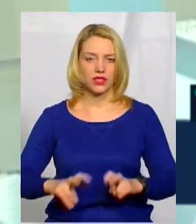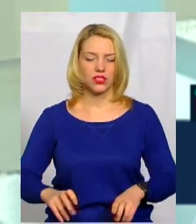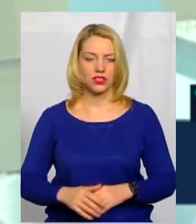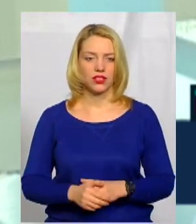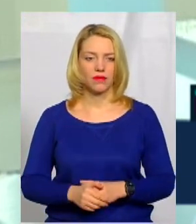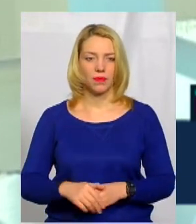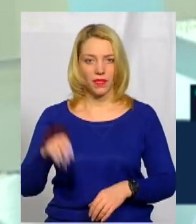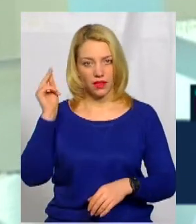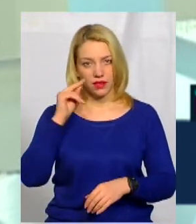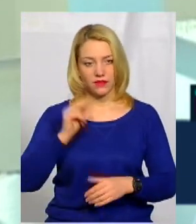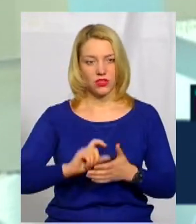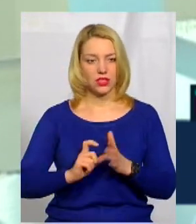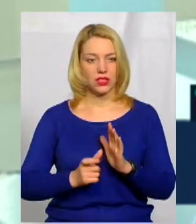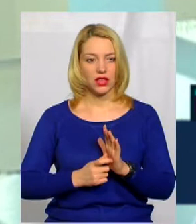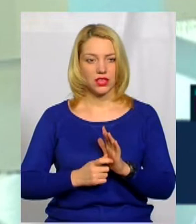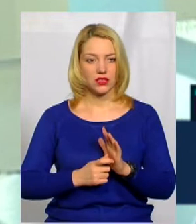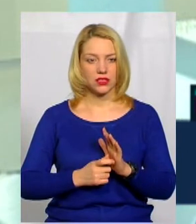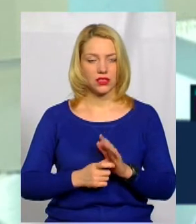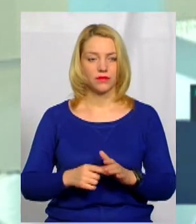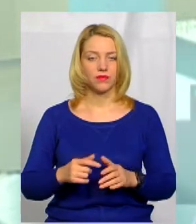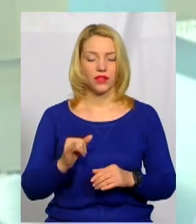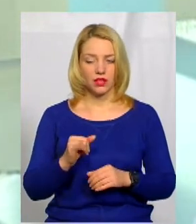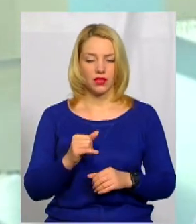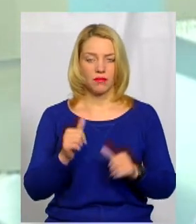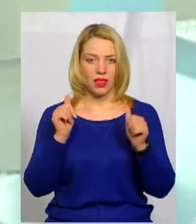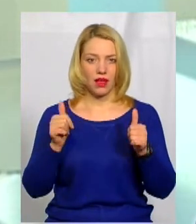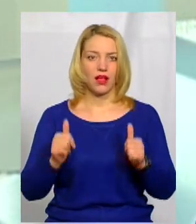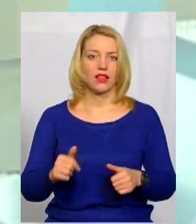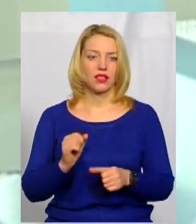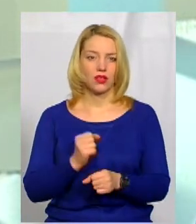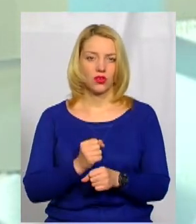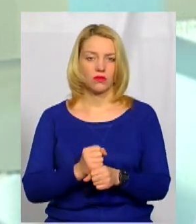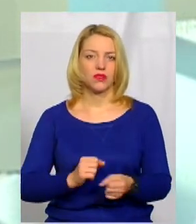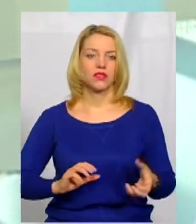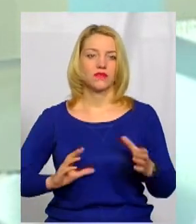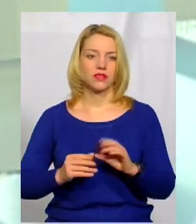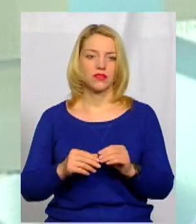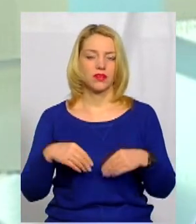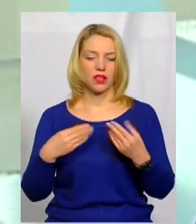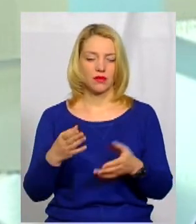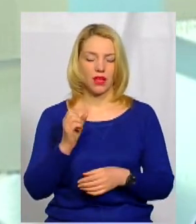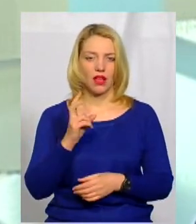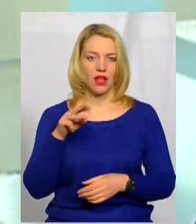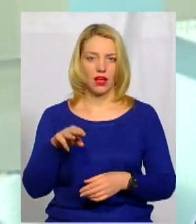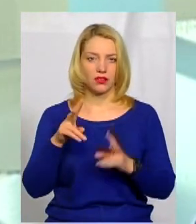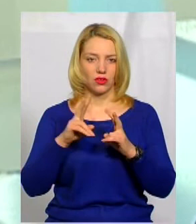Навчальні класи, плакати. І робити висновок про те, Даємо акт обстеження.